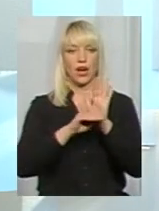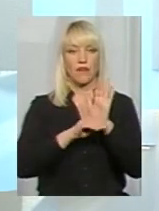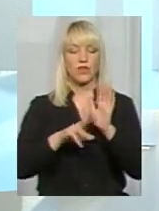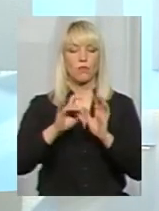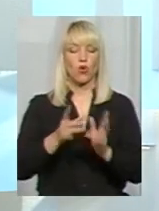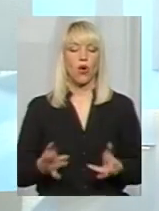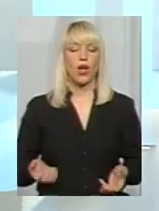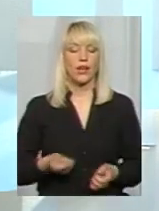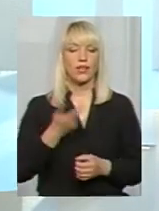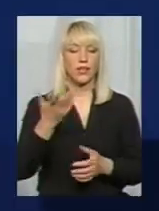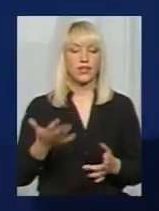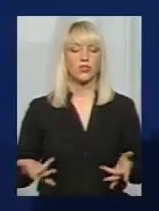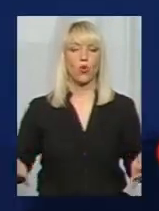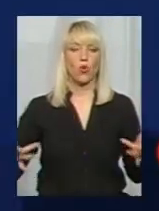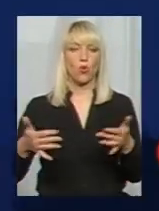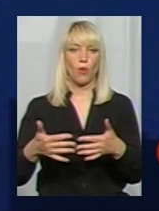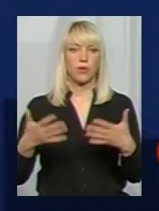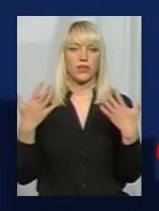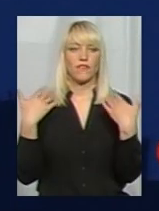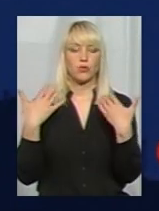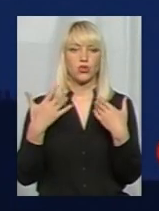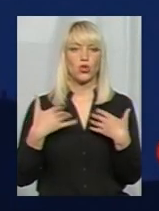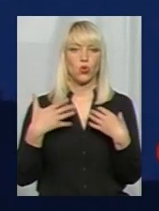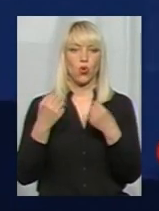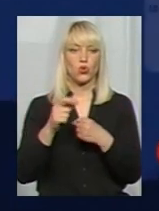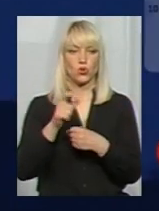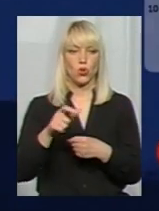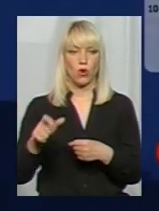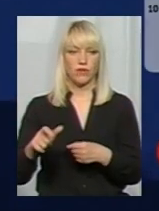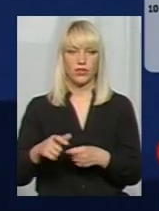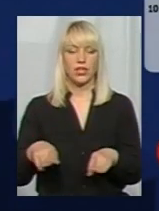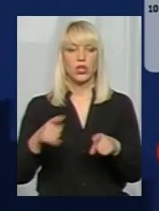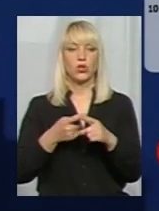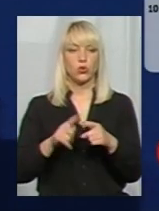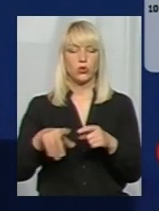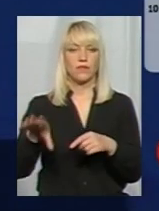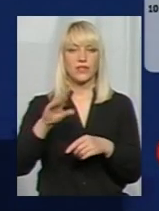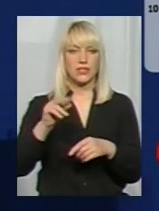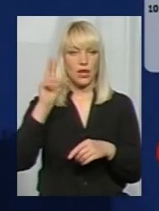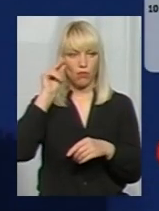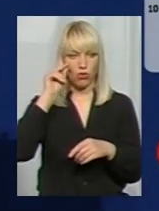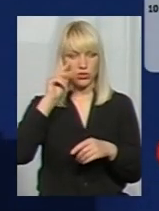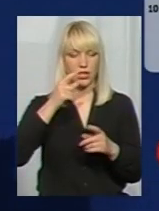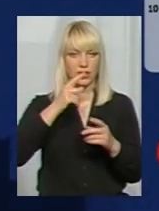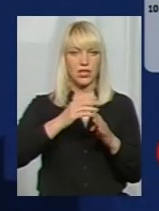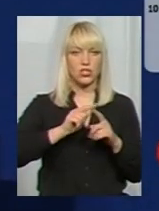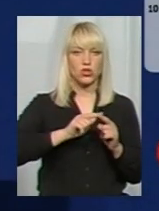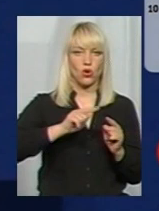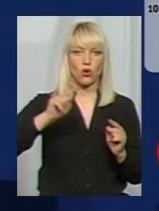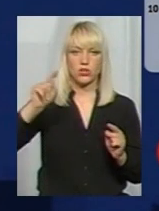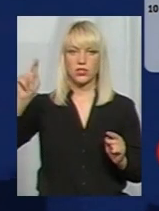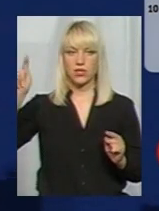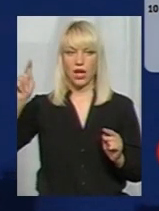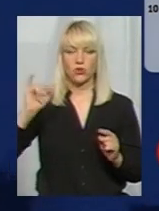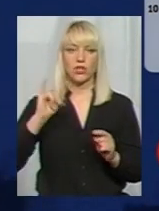охоплених відпочинком та оздоровленням. Тут усі показники зростають. І цьогоріч є